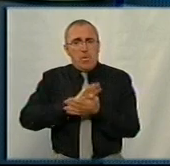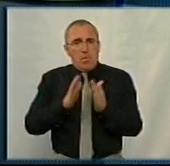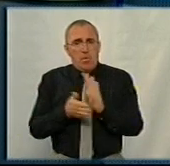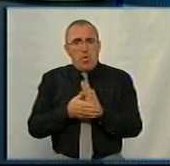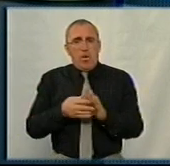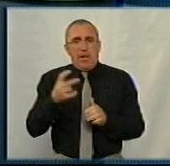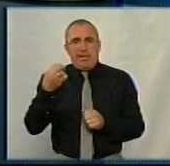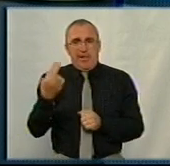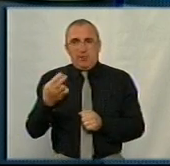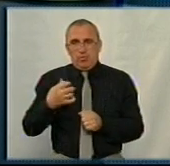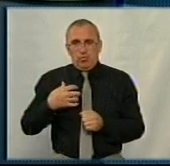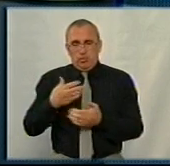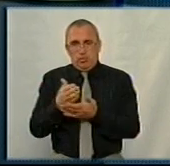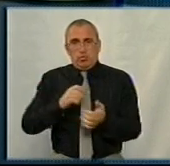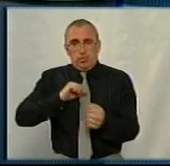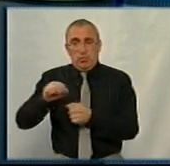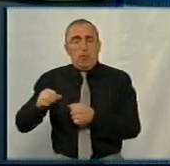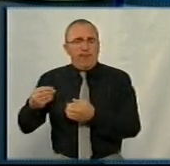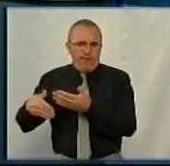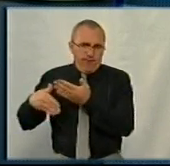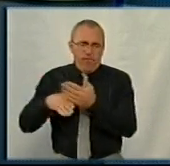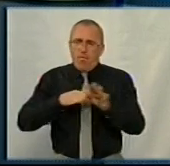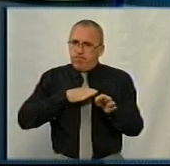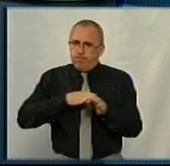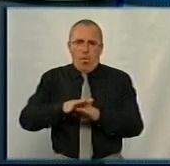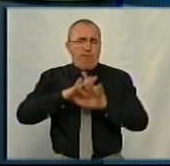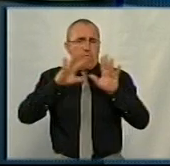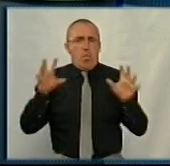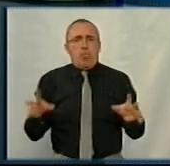служба здоров'я, вона має дофінансувати його в певному обсязі, в повному обсязі?